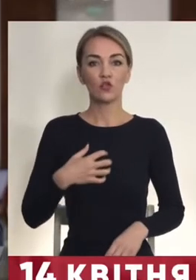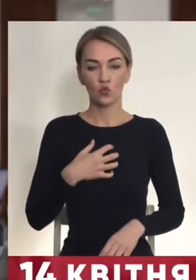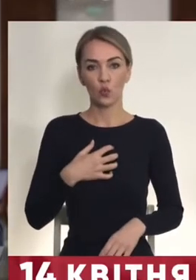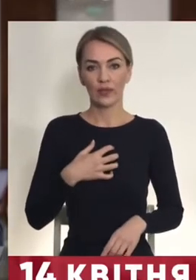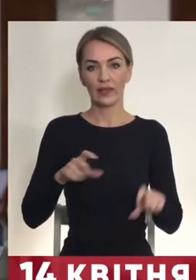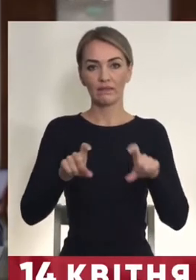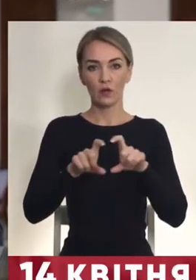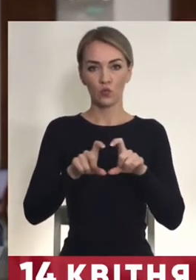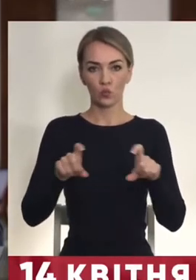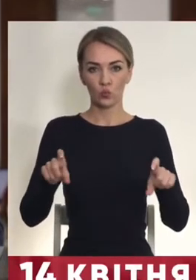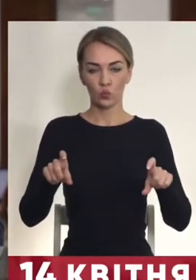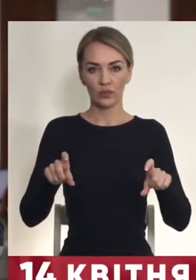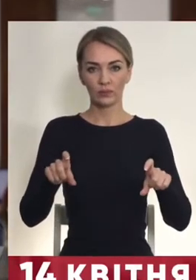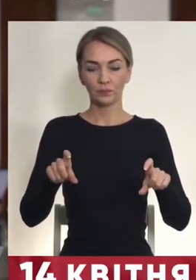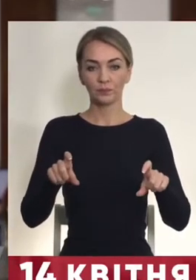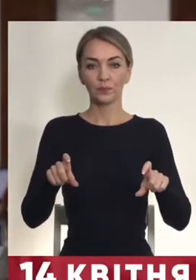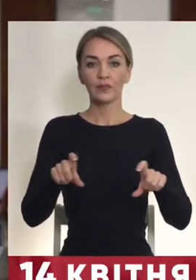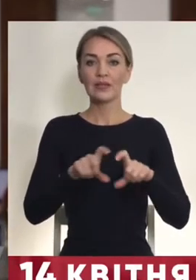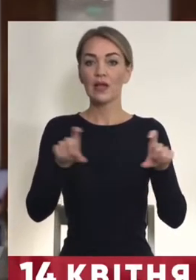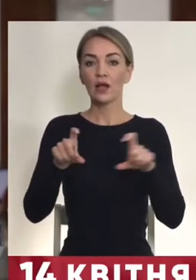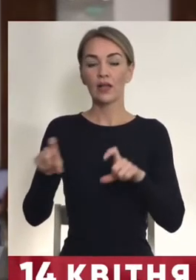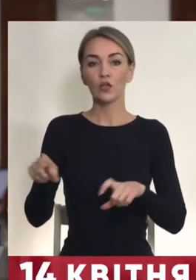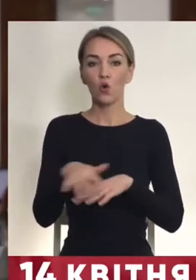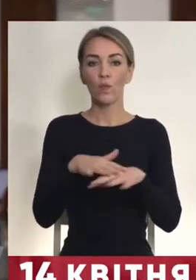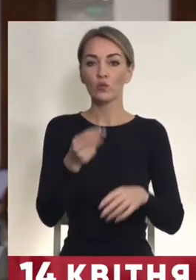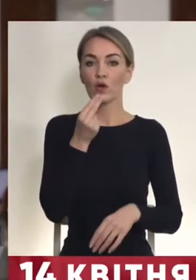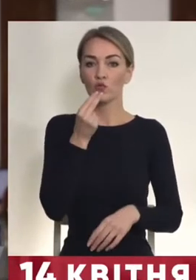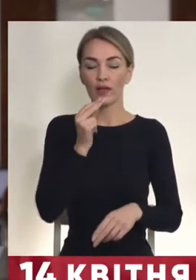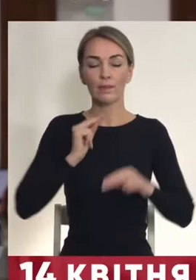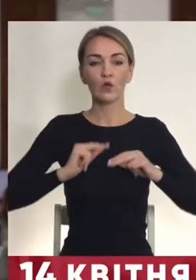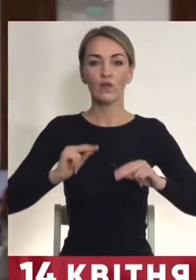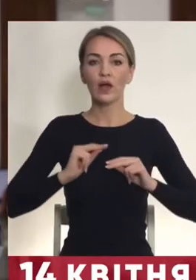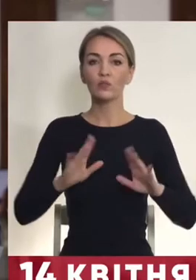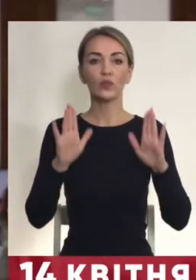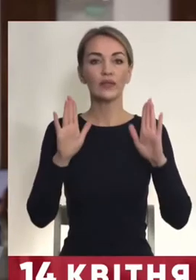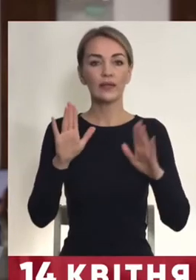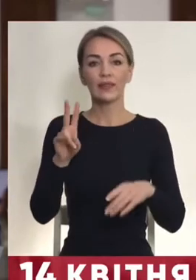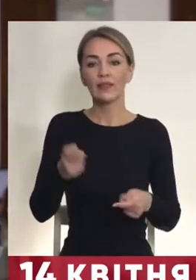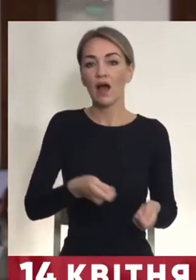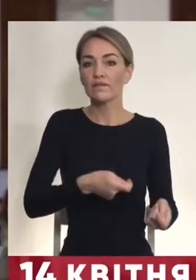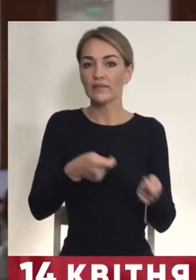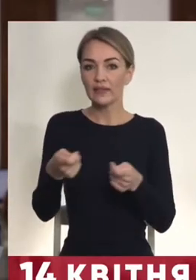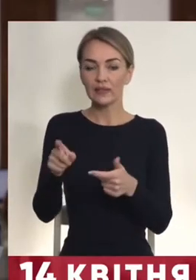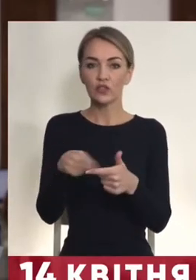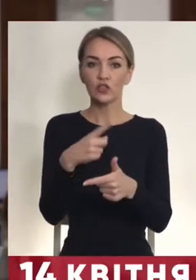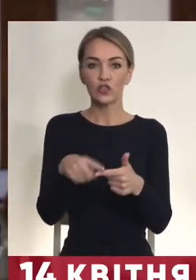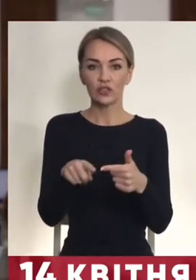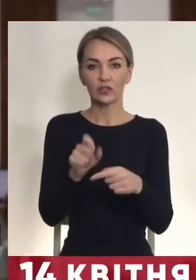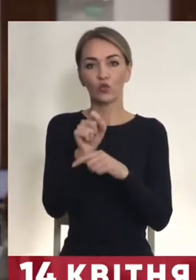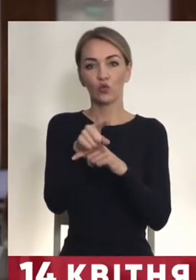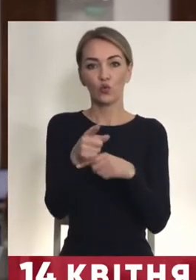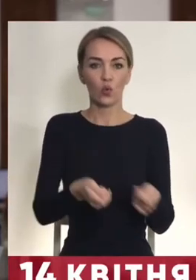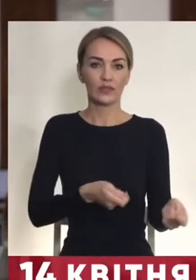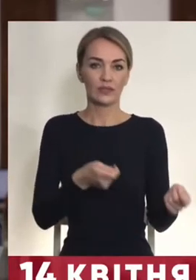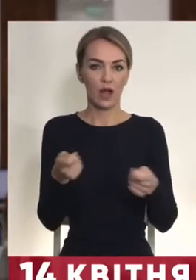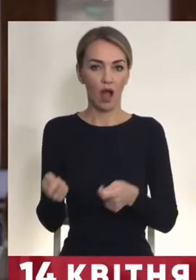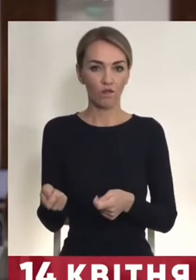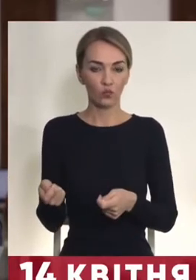інфраструктури. Заклади громадського харчування працюватимуть тільки на виніс чи доставку.